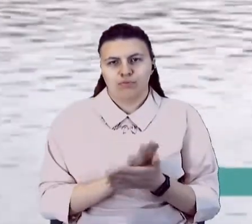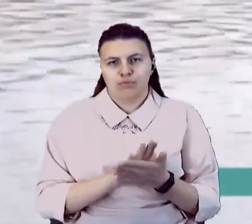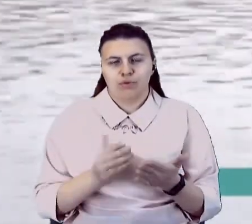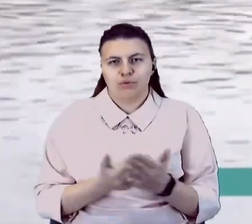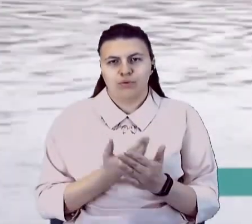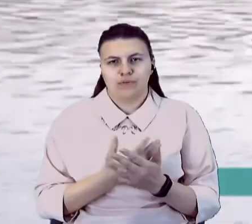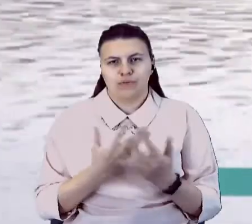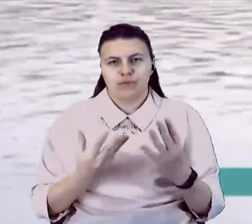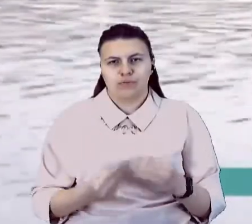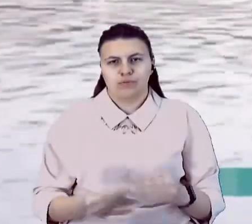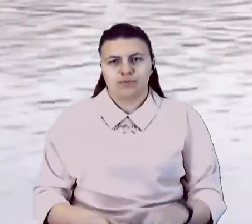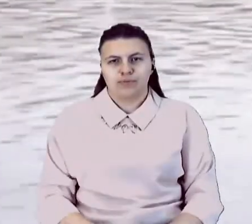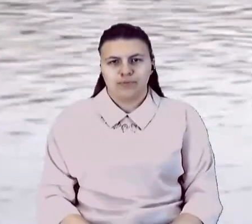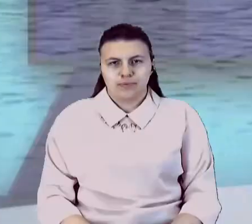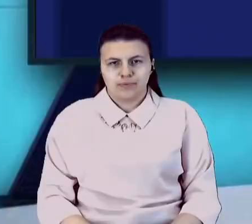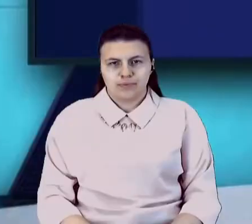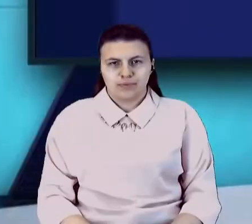Богун, новини на Суспільному.